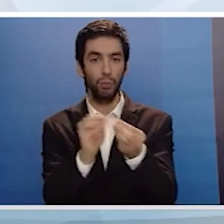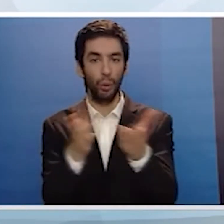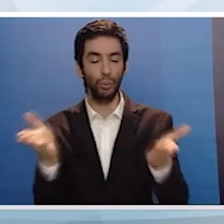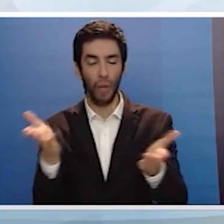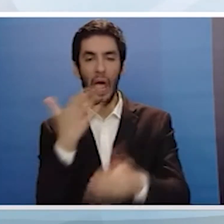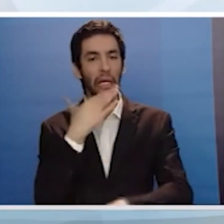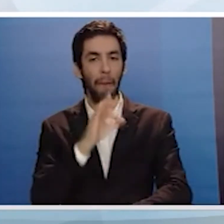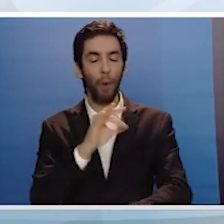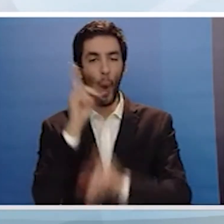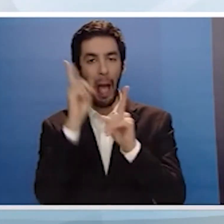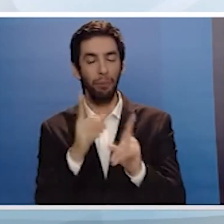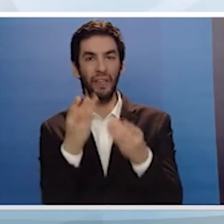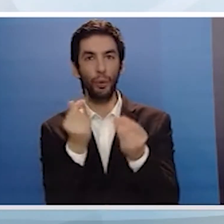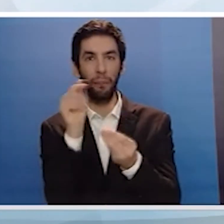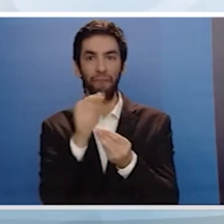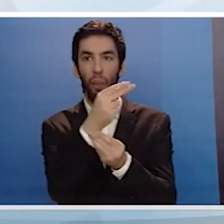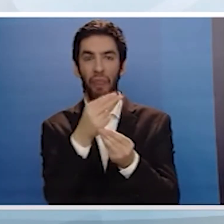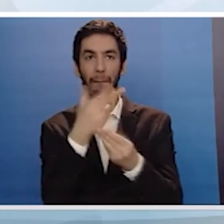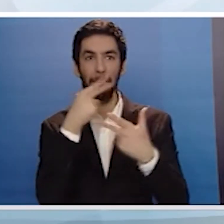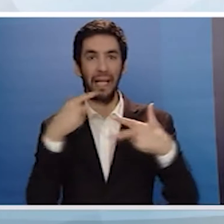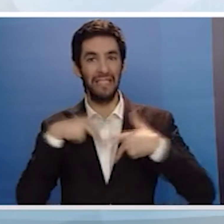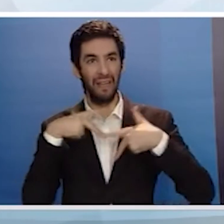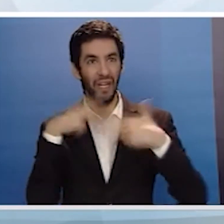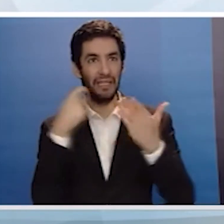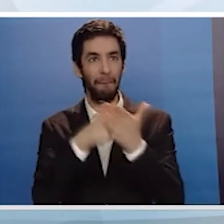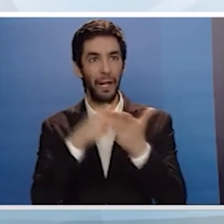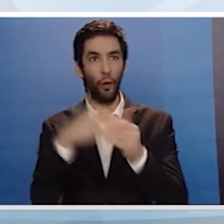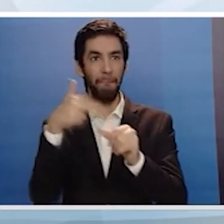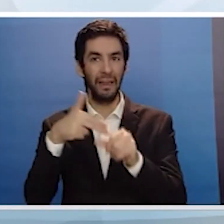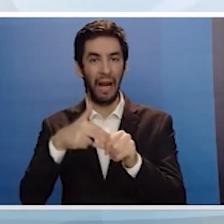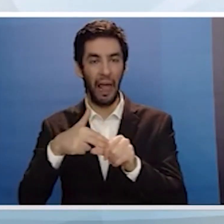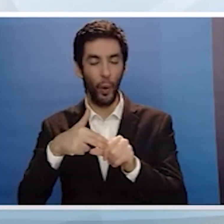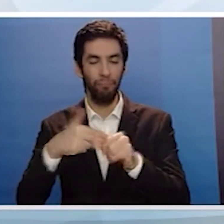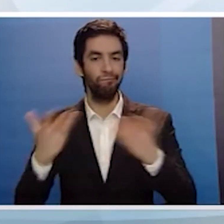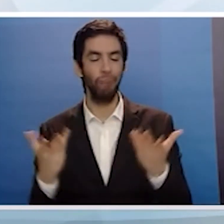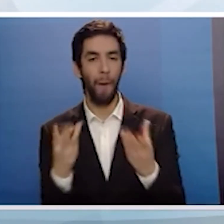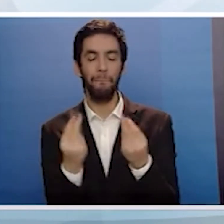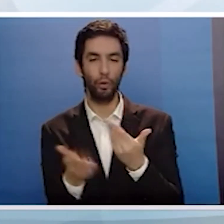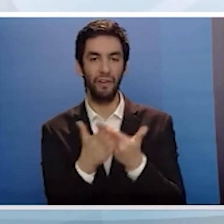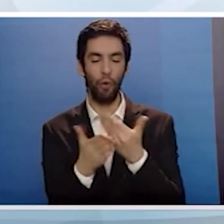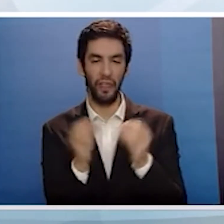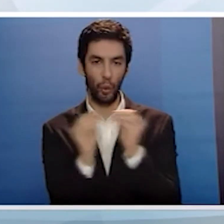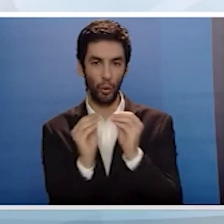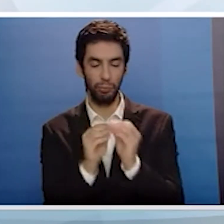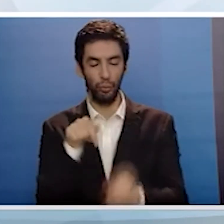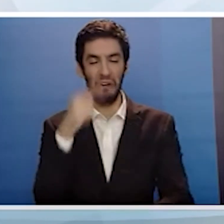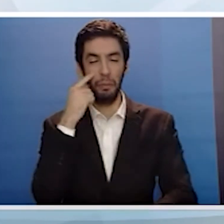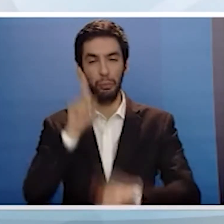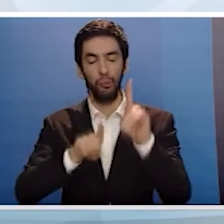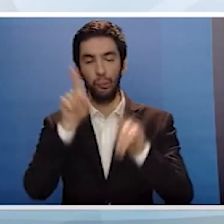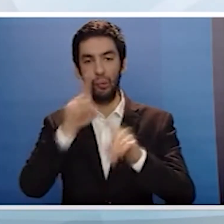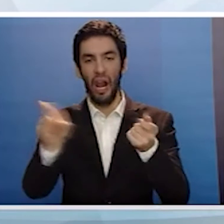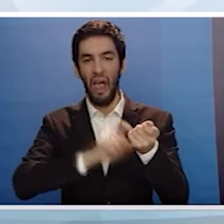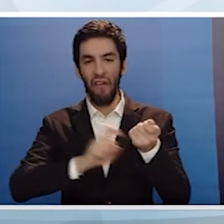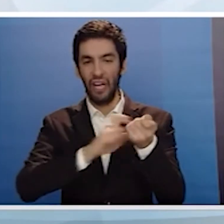Είναι εμφανές ότι η αποδοχή από την κυβέρνηση της πλειοψηφίας των προτάσεων της ΕΔΕΚ ενόχλησε κάποιους και δεν θα μπω στη